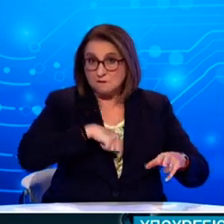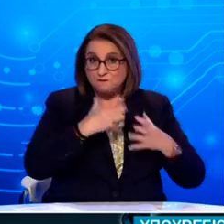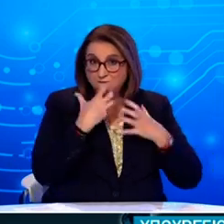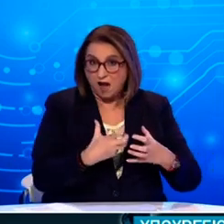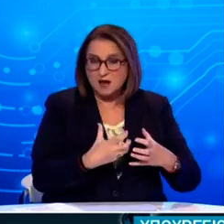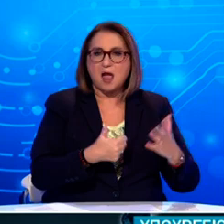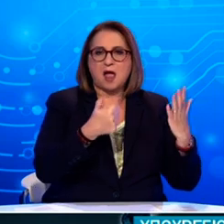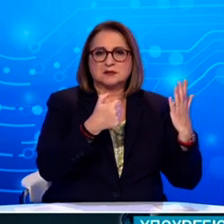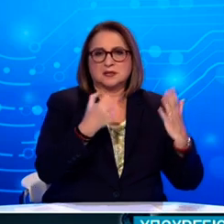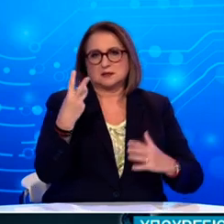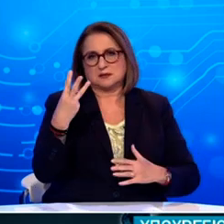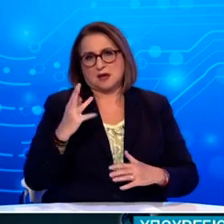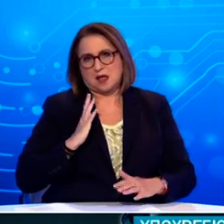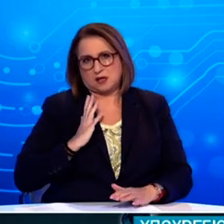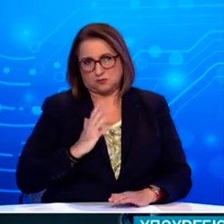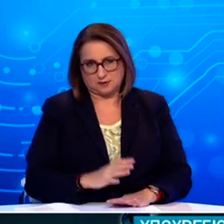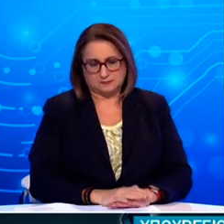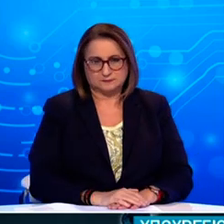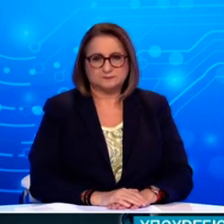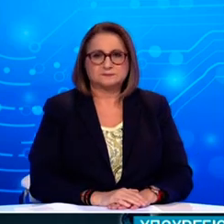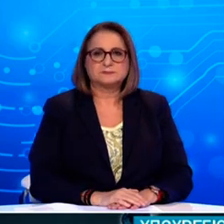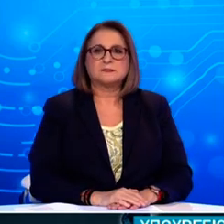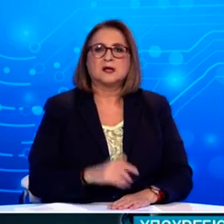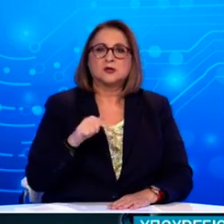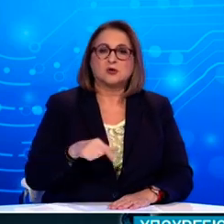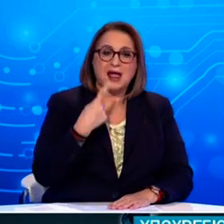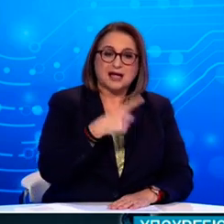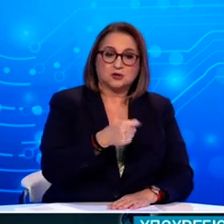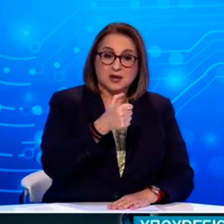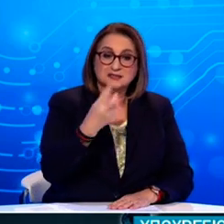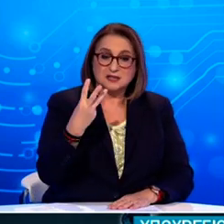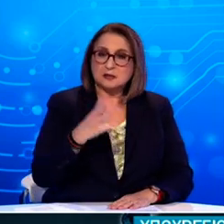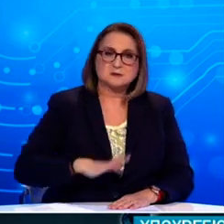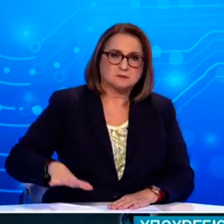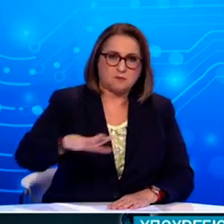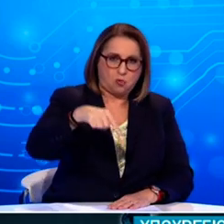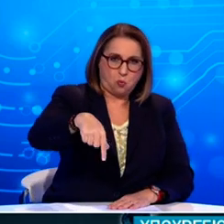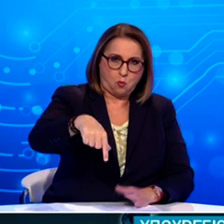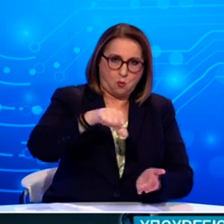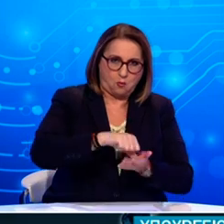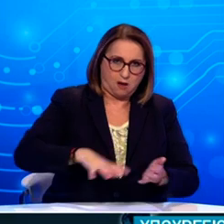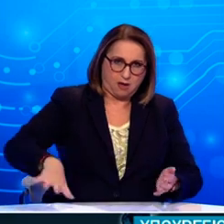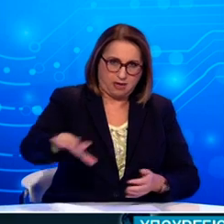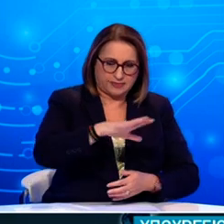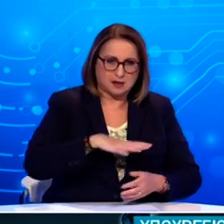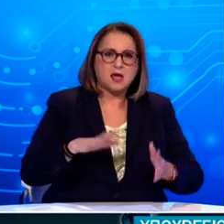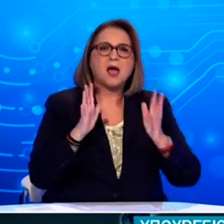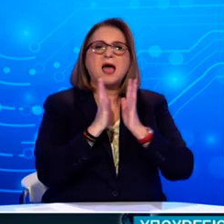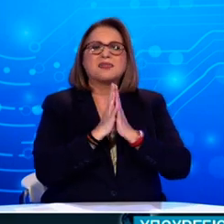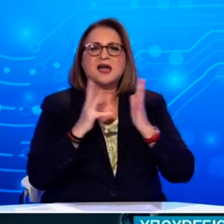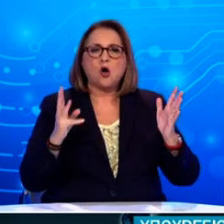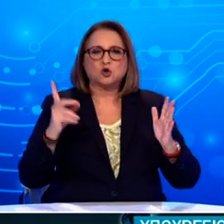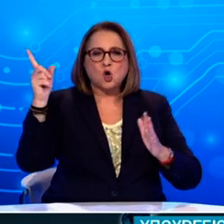Τώρα από τις διαγνώσεις, 163 είχαμε στην Αττική, 18 στην περιφέρεια